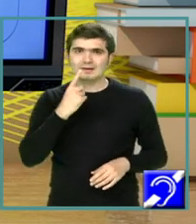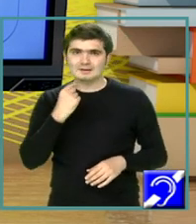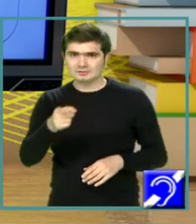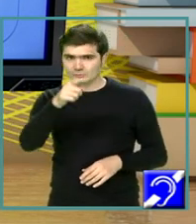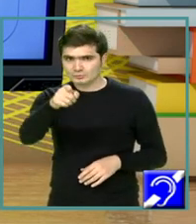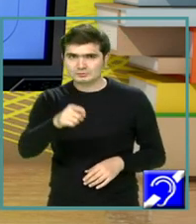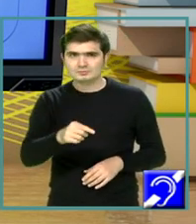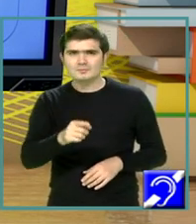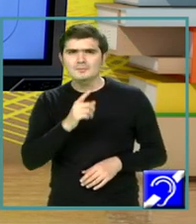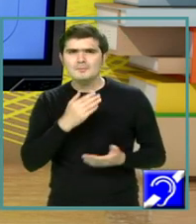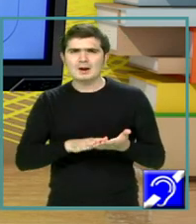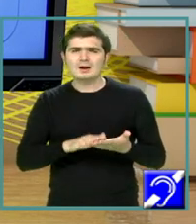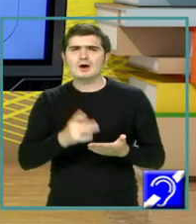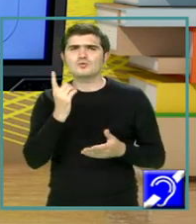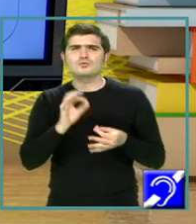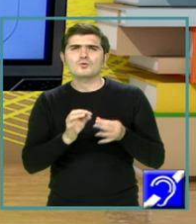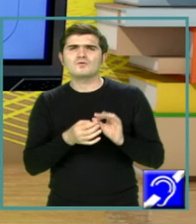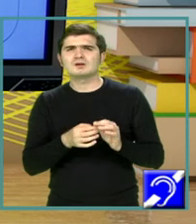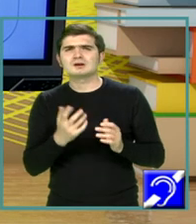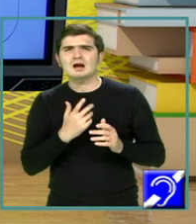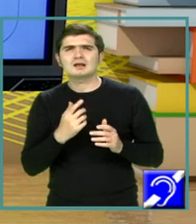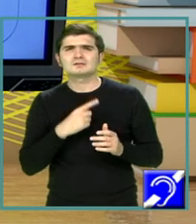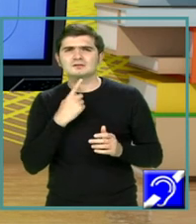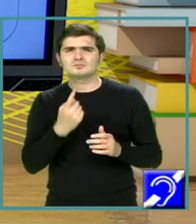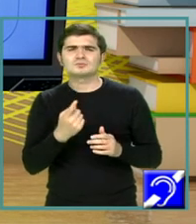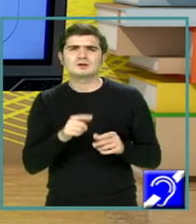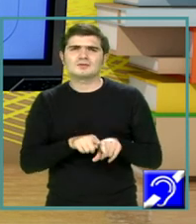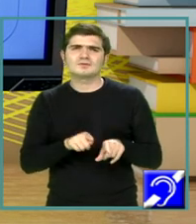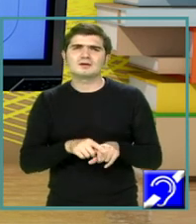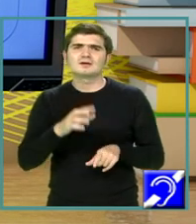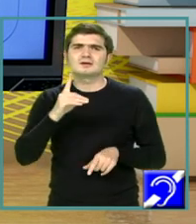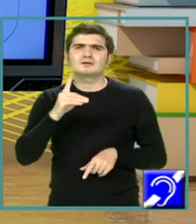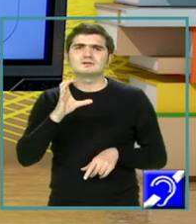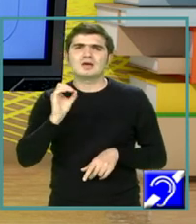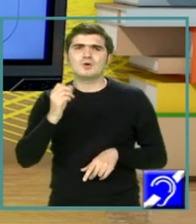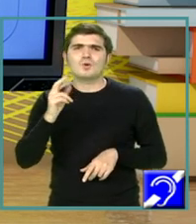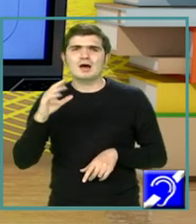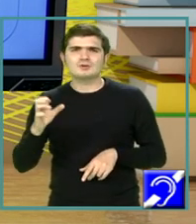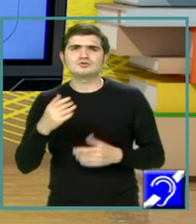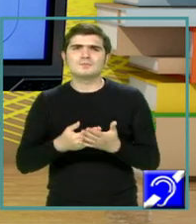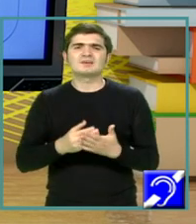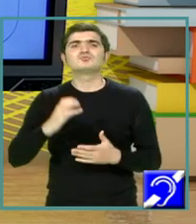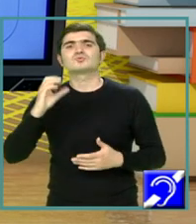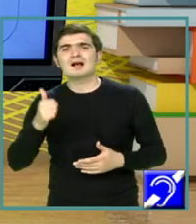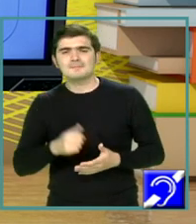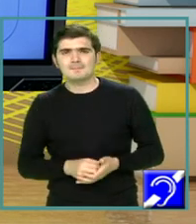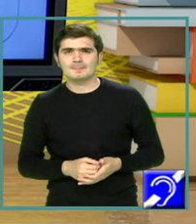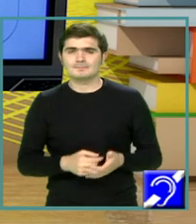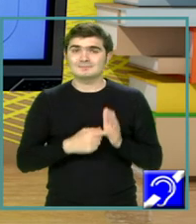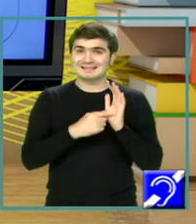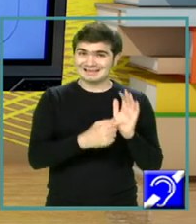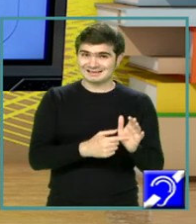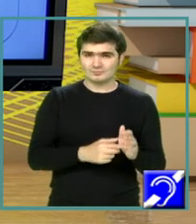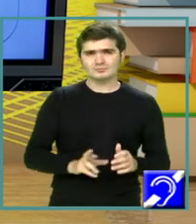puțin un conector de tip justificativ, deoarece, pentru că. De exemplu, repet,